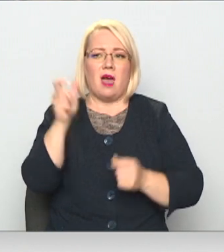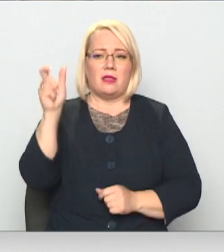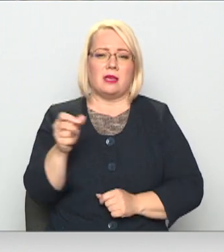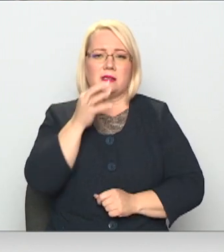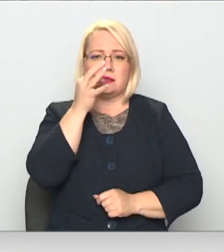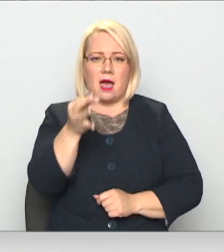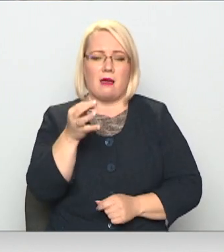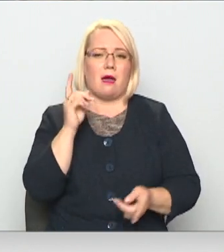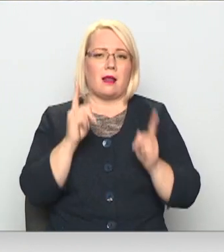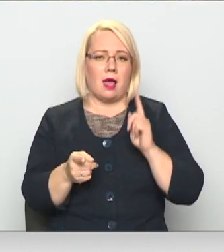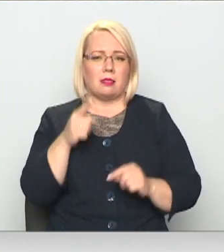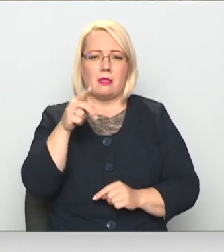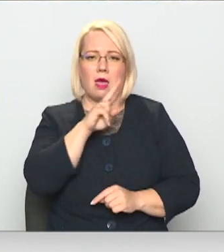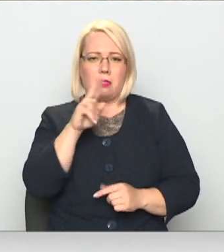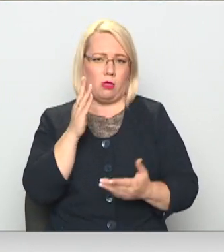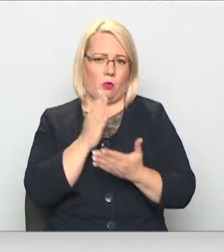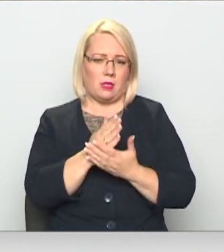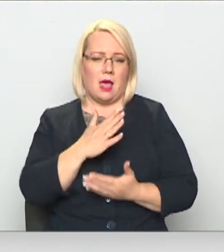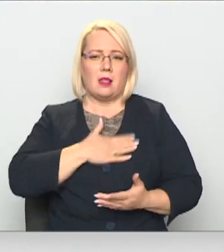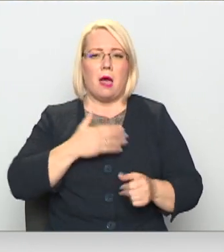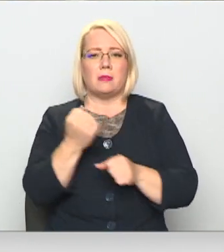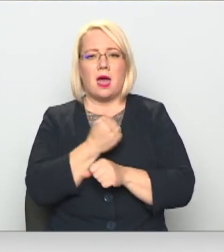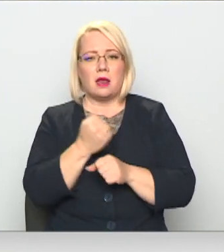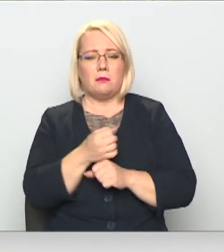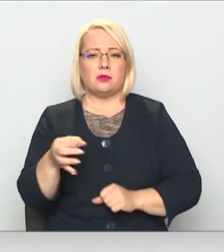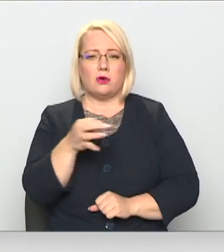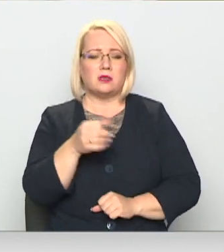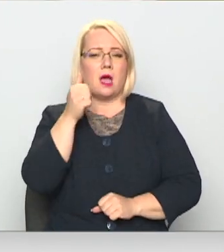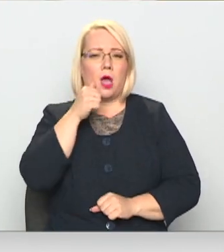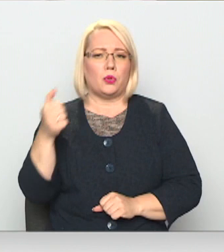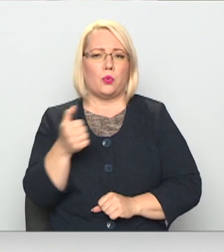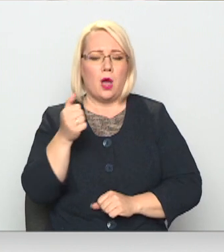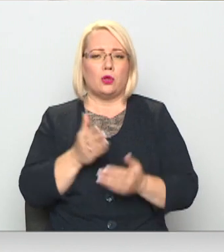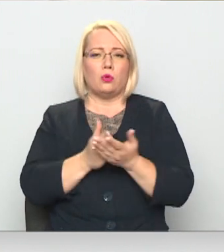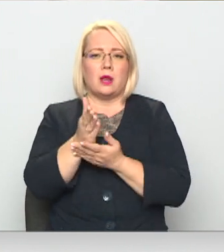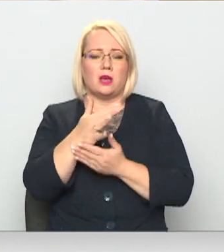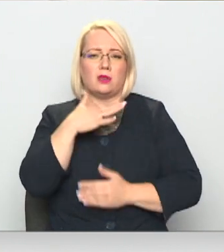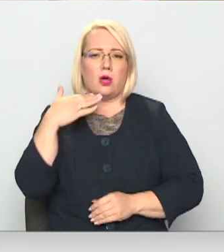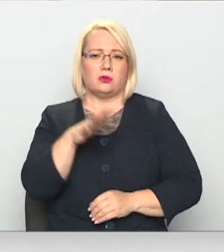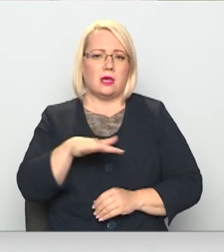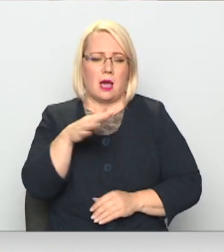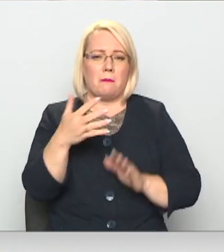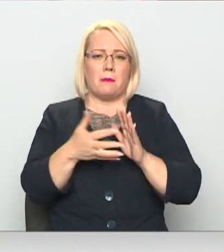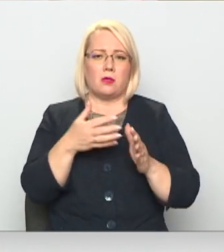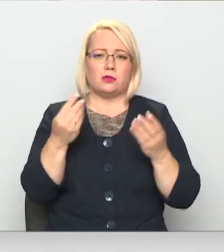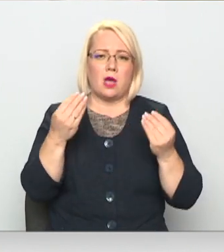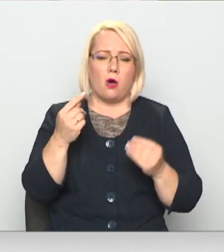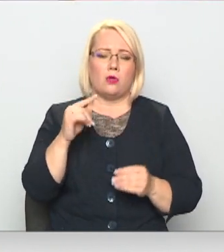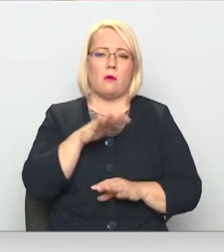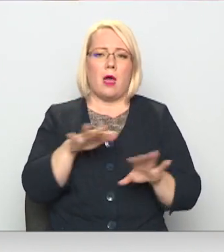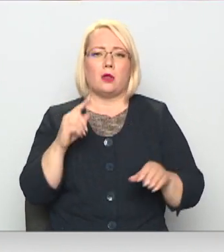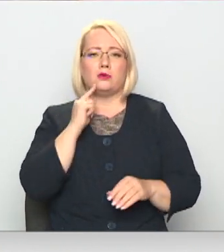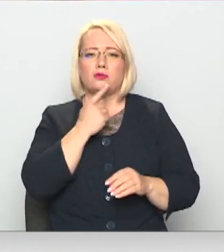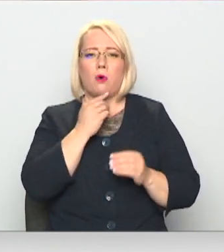realitātei tā tomēr nenotiek. Labdarības organizācijā ik gadu vēršas vairākas ģimenes, kurām trūks līdzekļu gan bērnu zobu